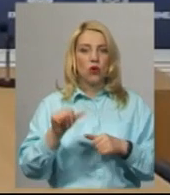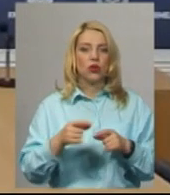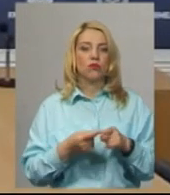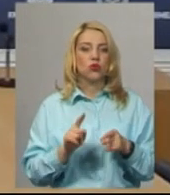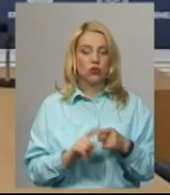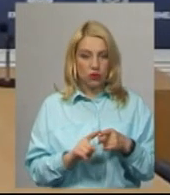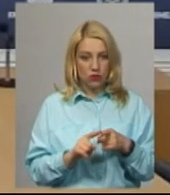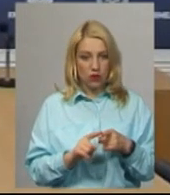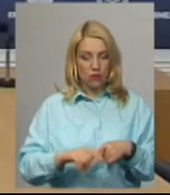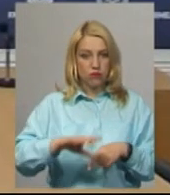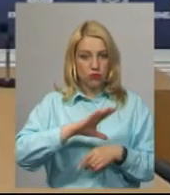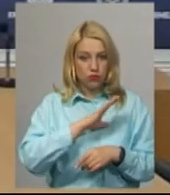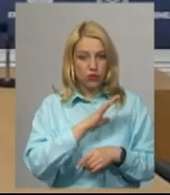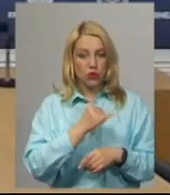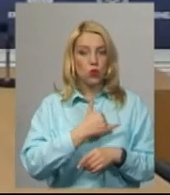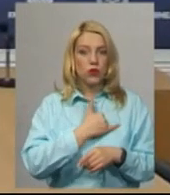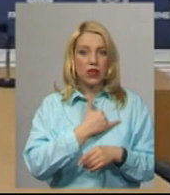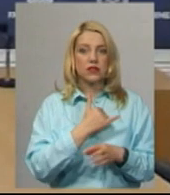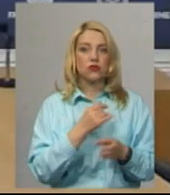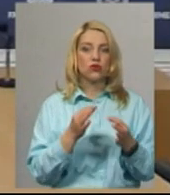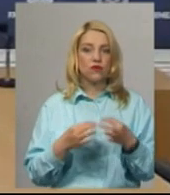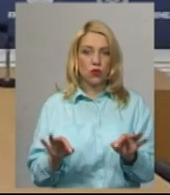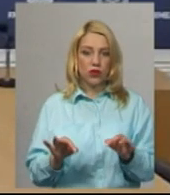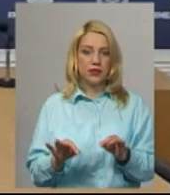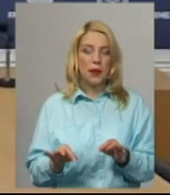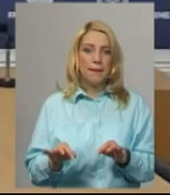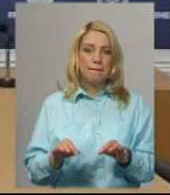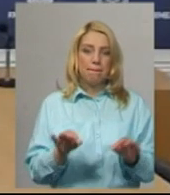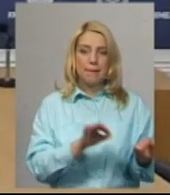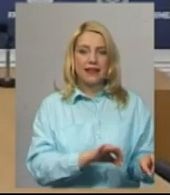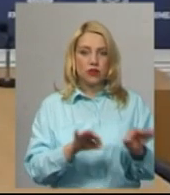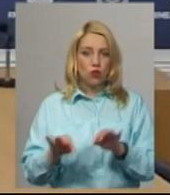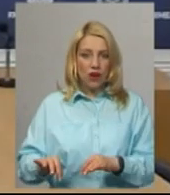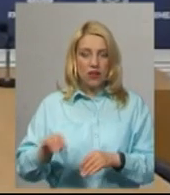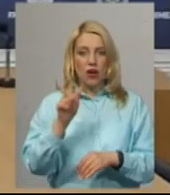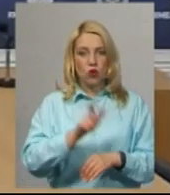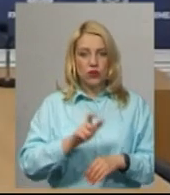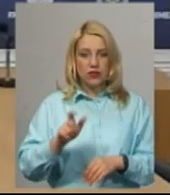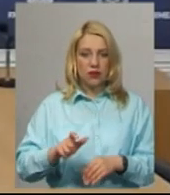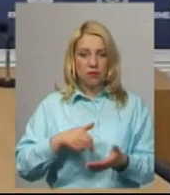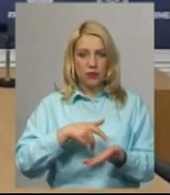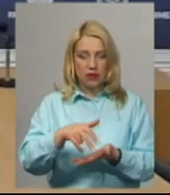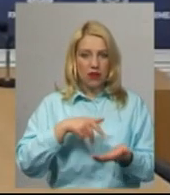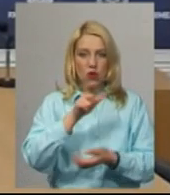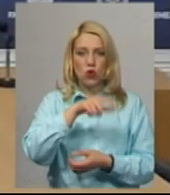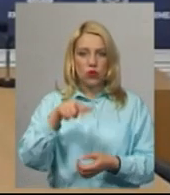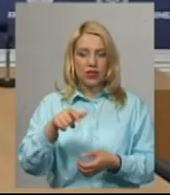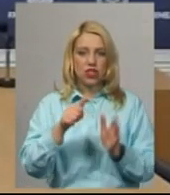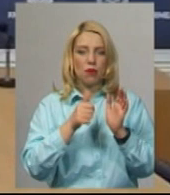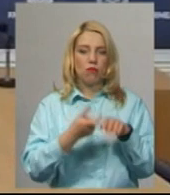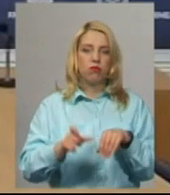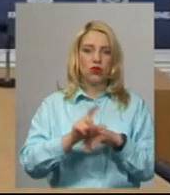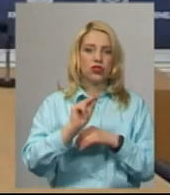також були у нас дозволені пересування осіб віком від 60 років, тобто всі